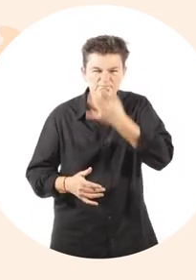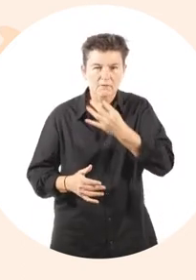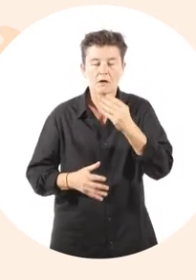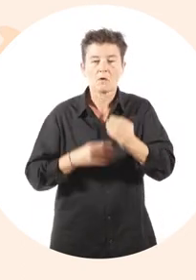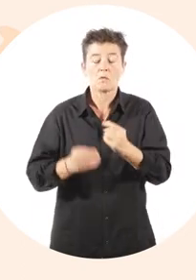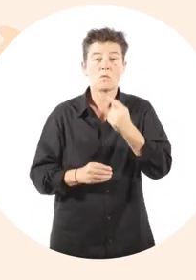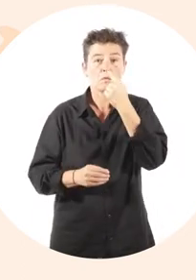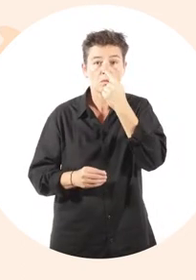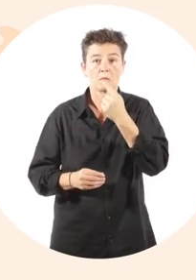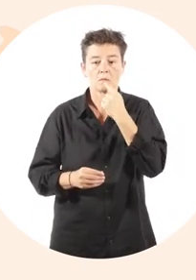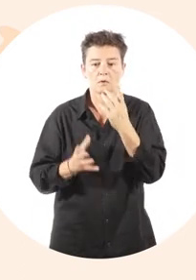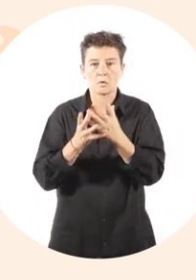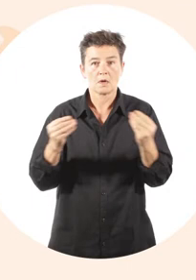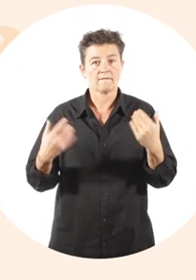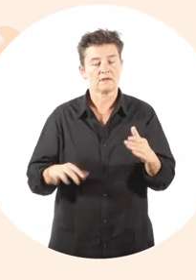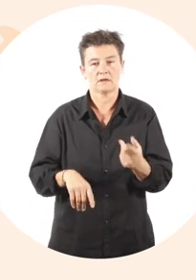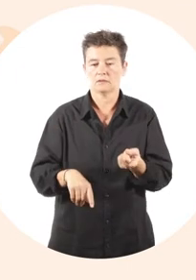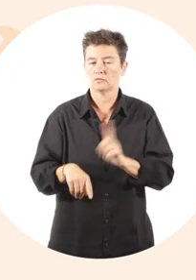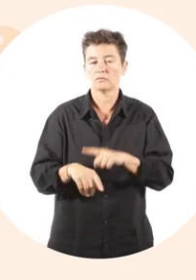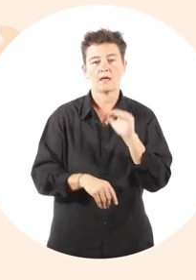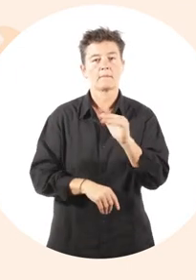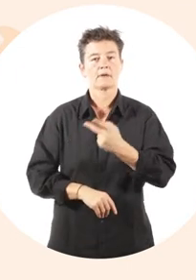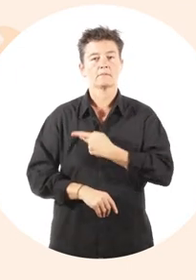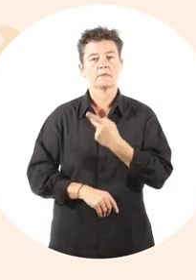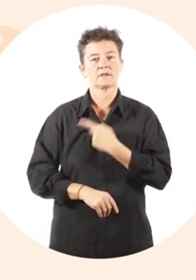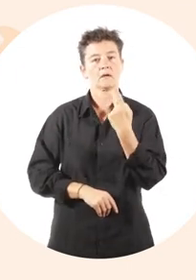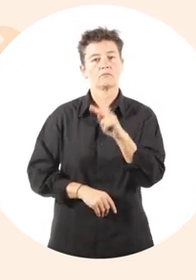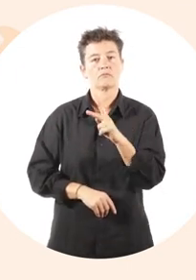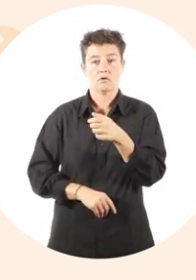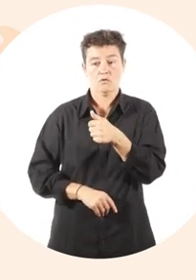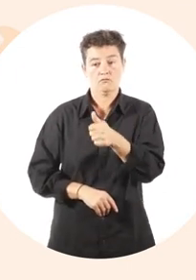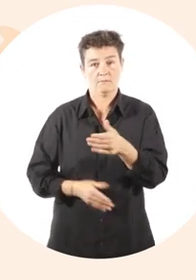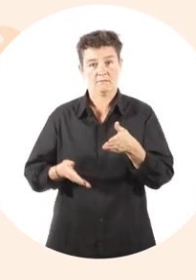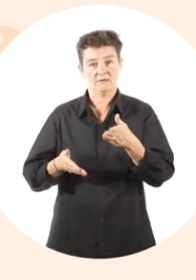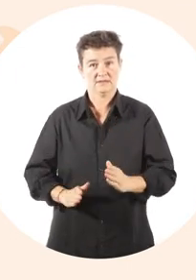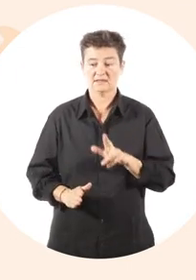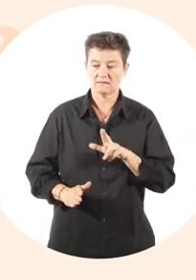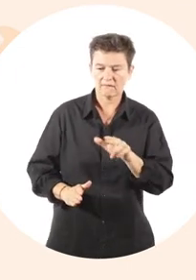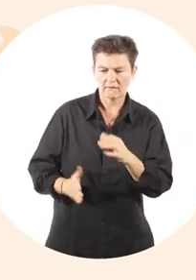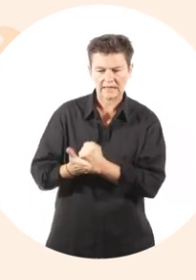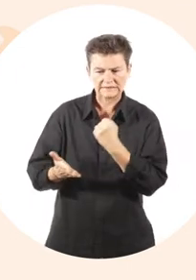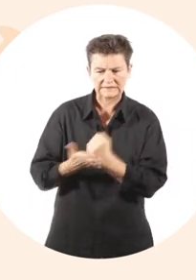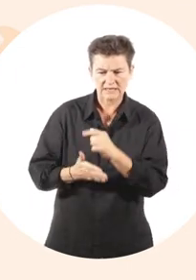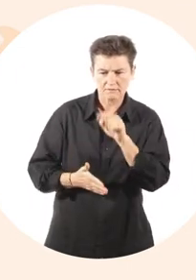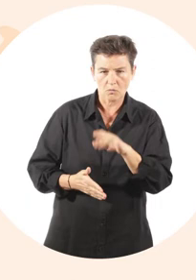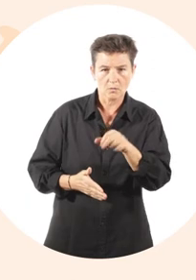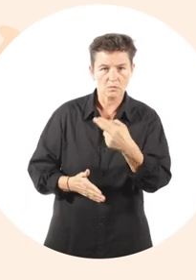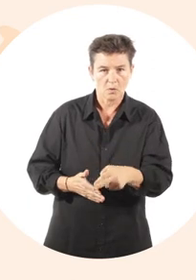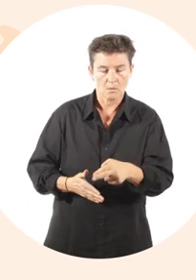gorge, le nez qui coule ou la perte du goût et de l'odorat, contactez rapidement votre médecin pour qu'il décide si vous